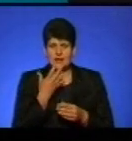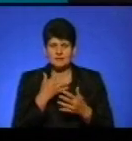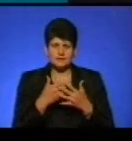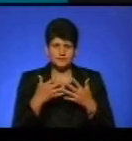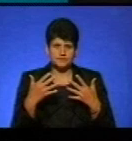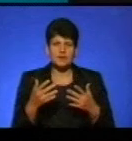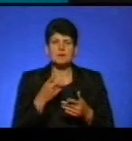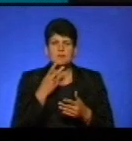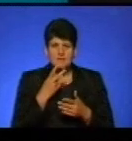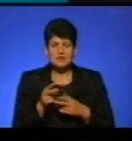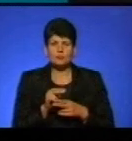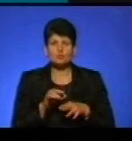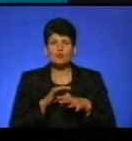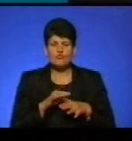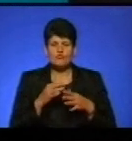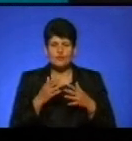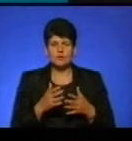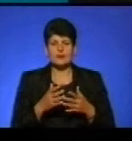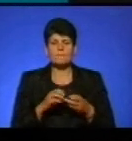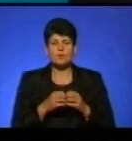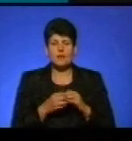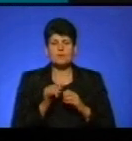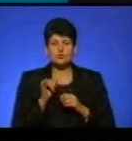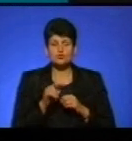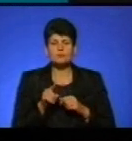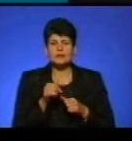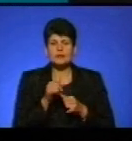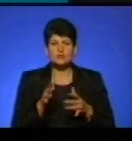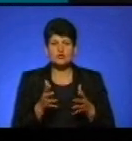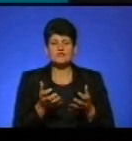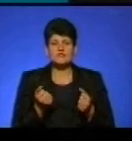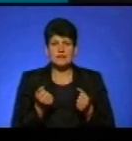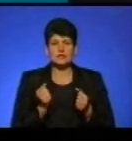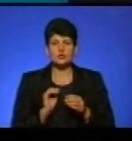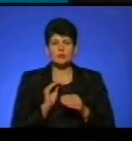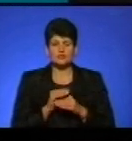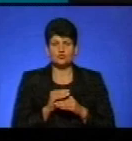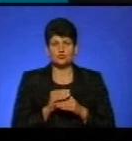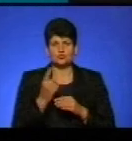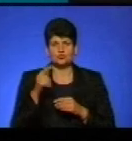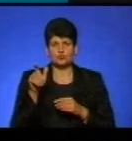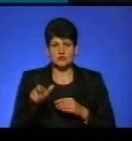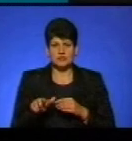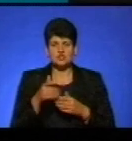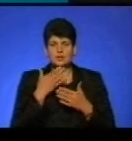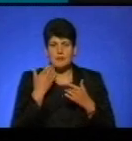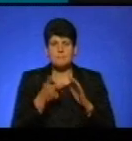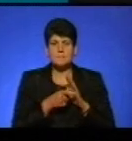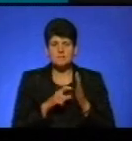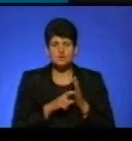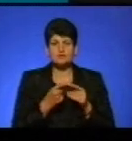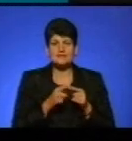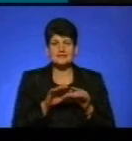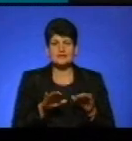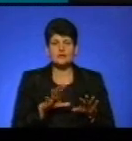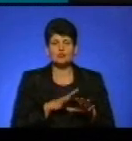бачили, що ремонт відбувається, але проблема в тому, що ми не можемо взяти додаткову штатну одиницю, утримувати чи немає приміщення, щоб ці дітки були